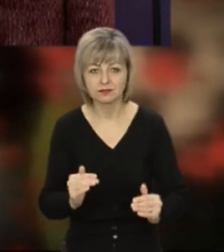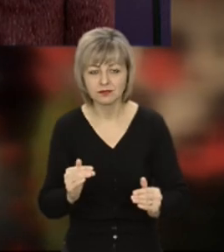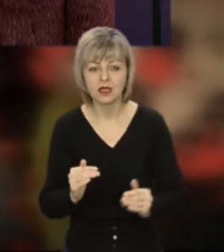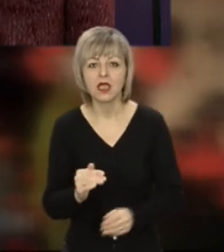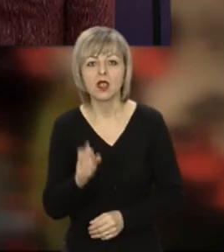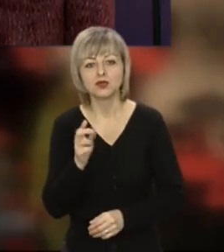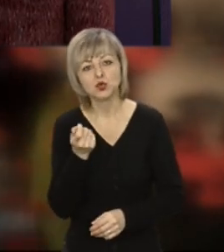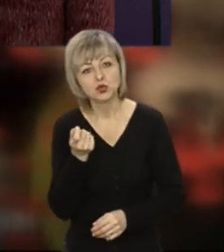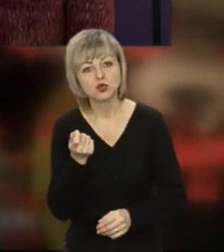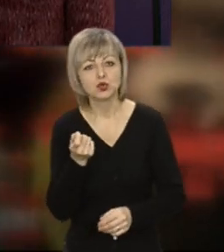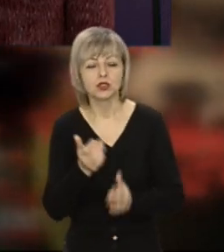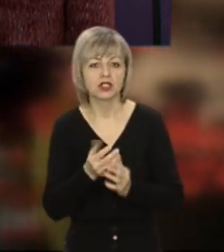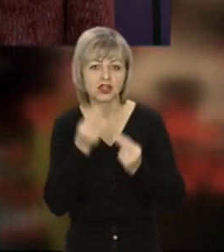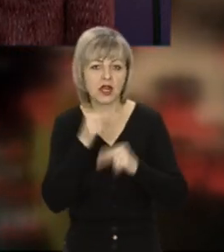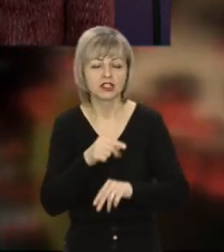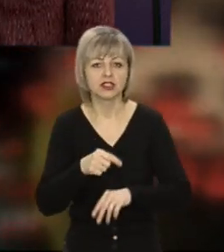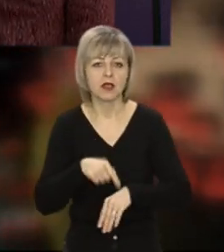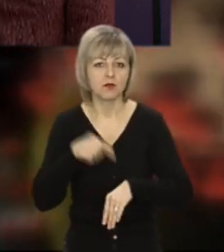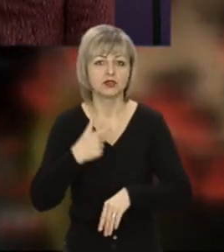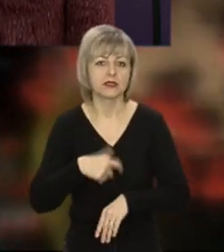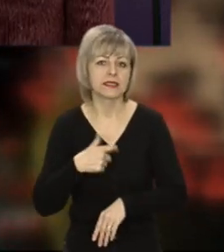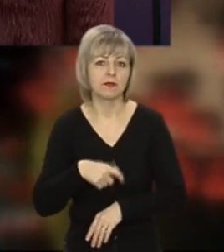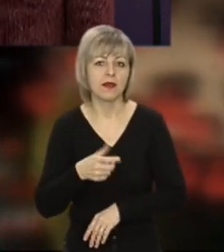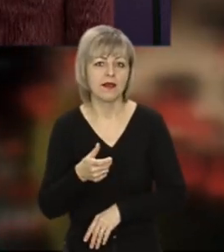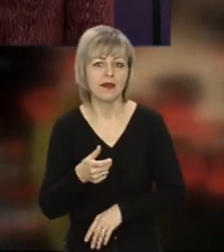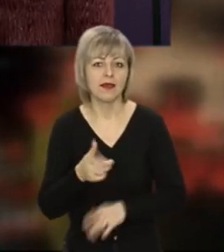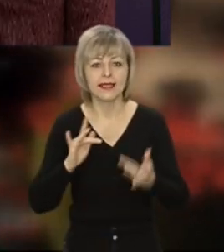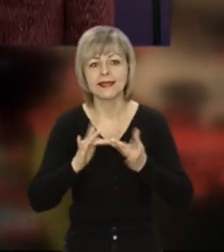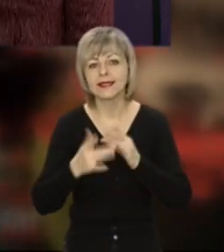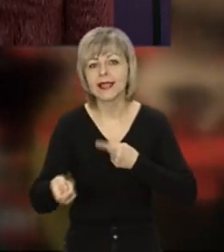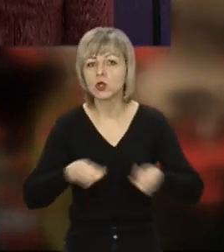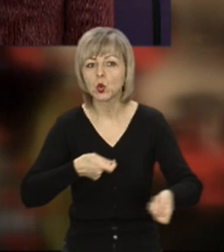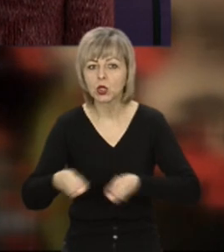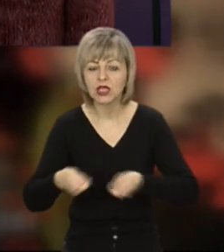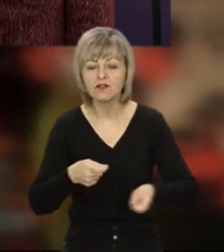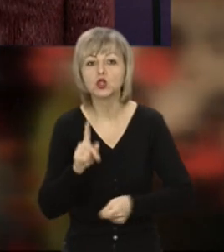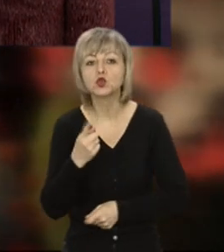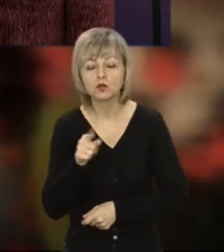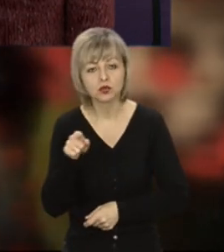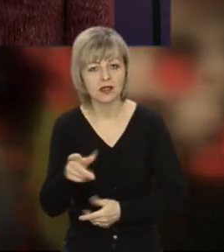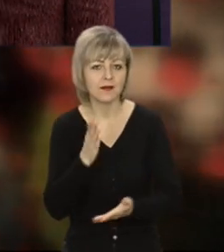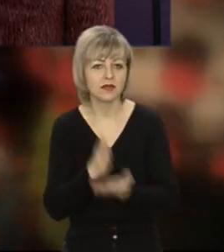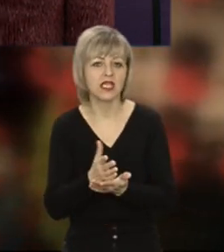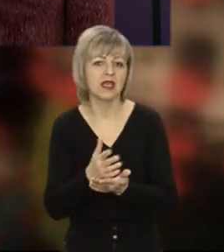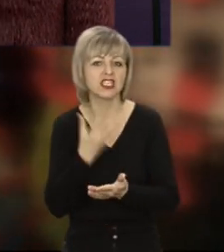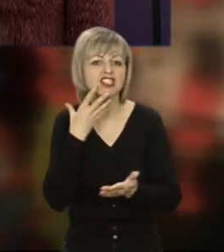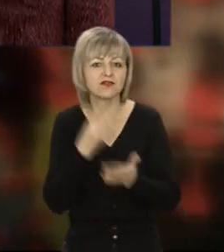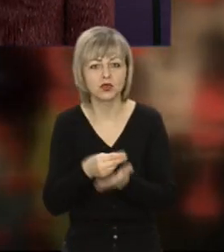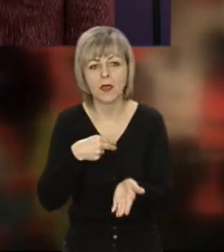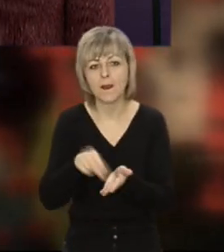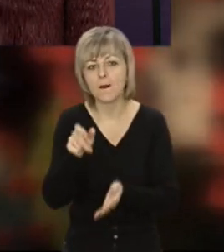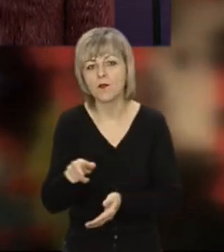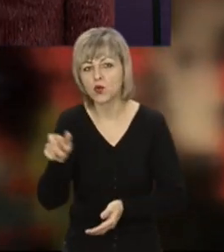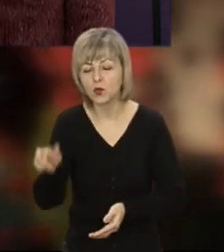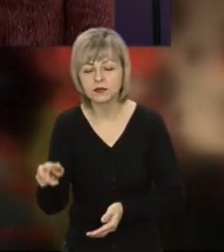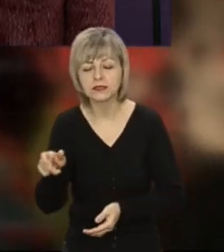Дещо трошки більше себе краще почуває сегмент інтернет-торгівлі, тому що вони мають свого покупця, вони мають свій